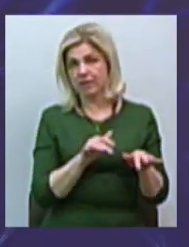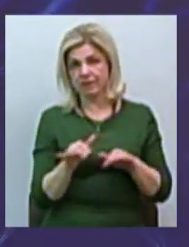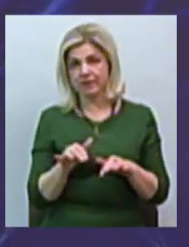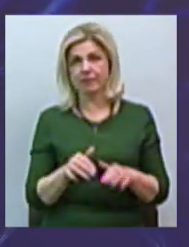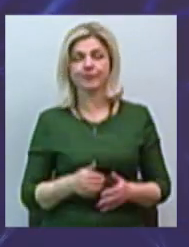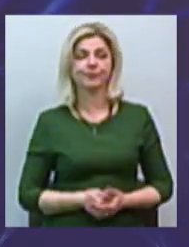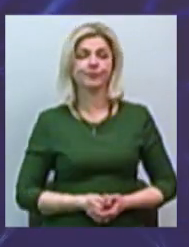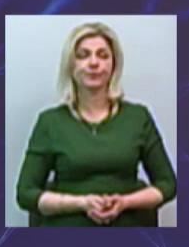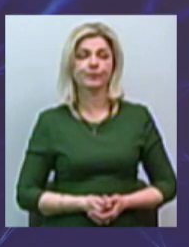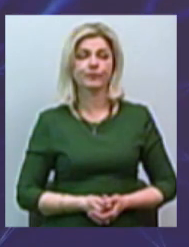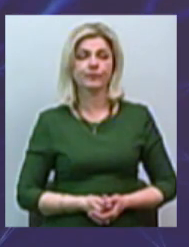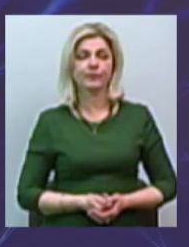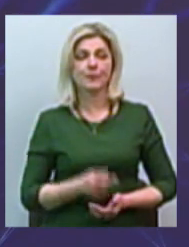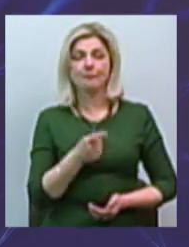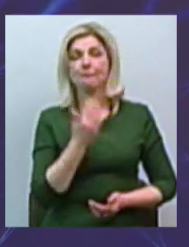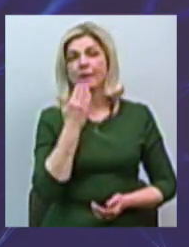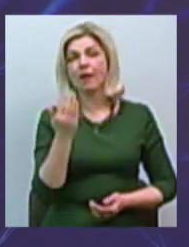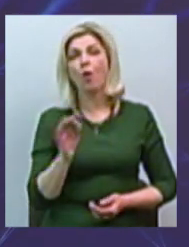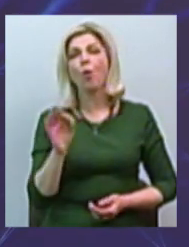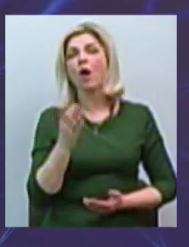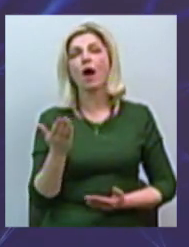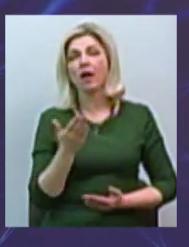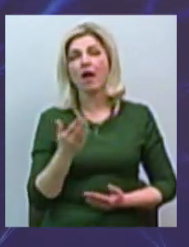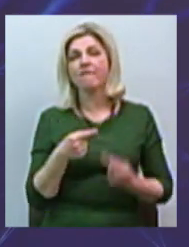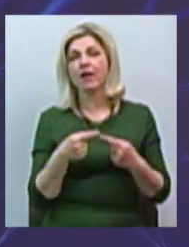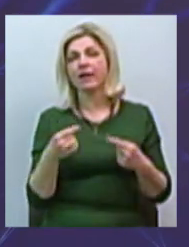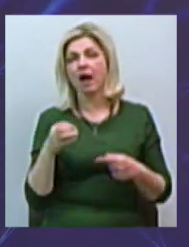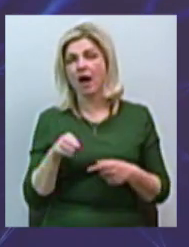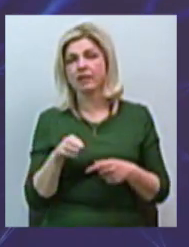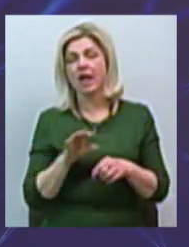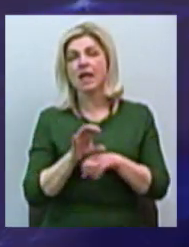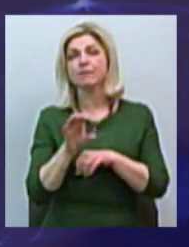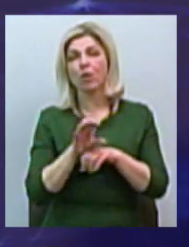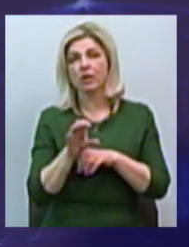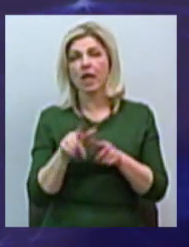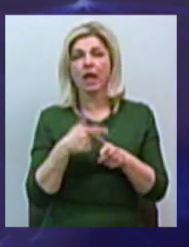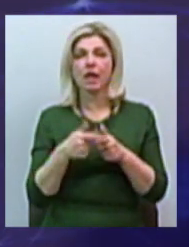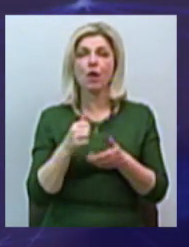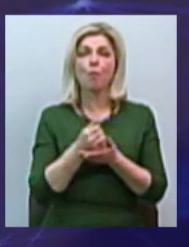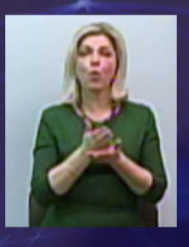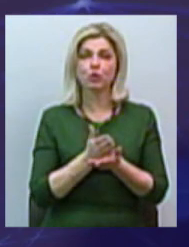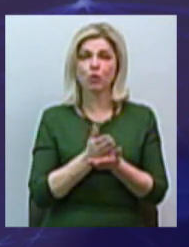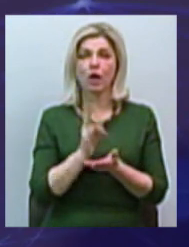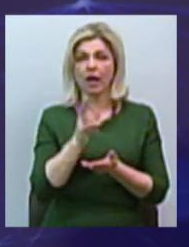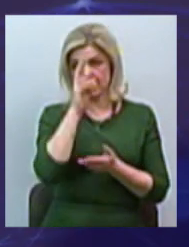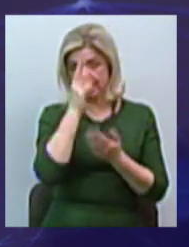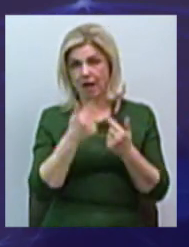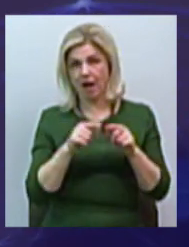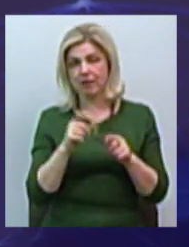Ви про якісь варіанти експорту своєї продукції або послуг до країни ЄС думали?